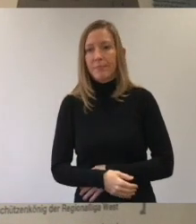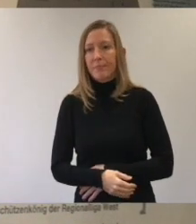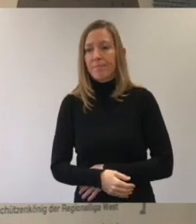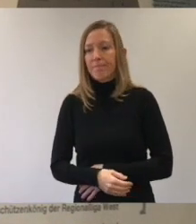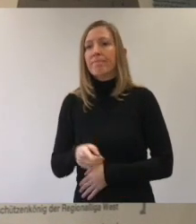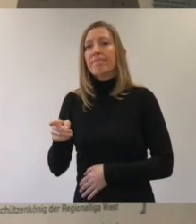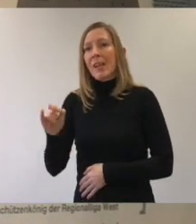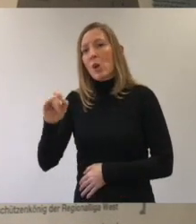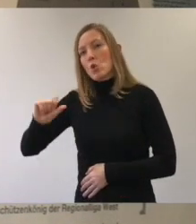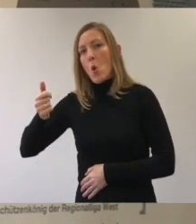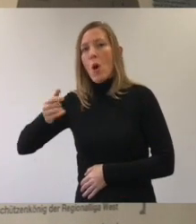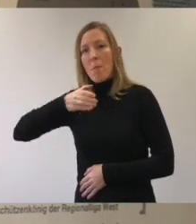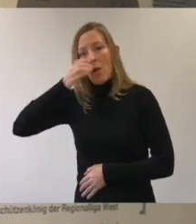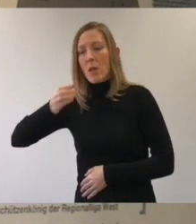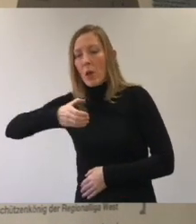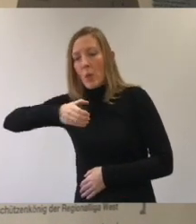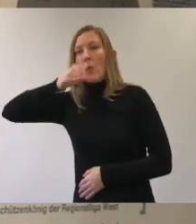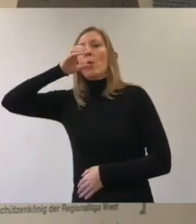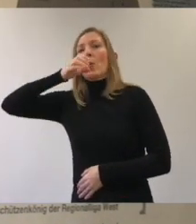Ingo nimmt noch einen Schluck von seinem Bier.